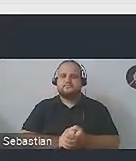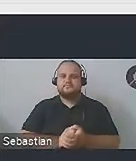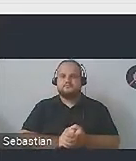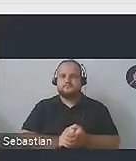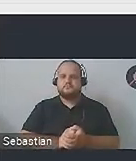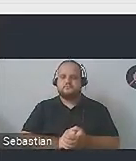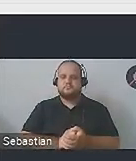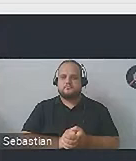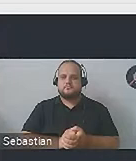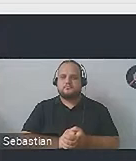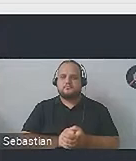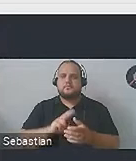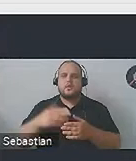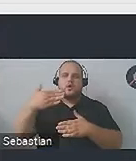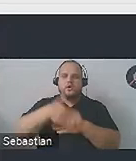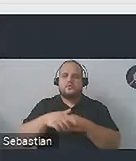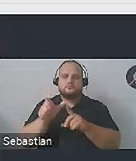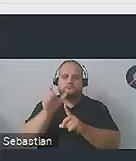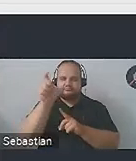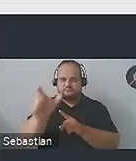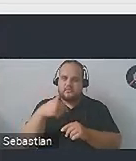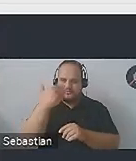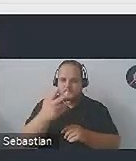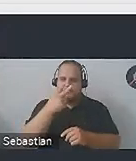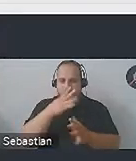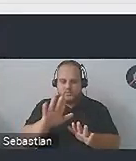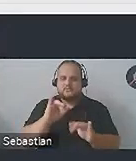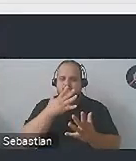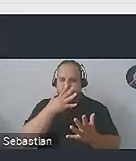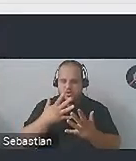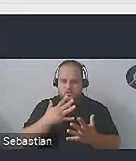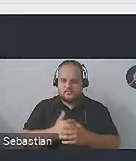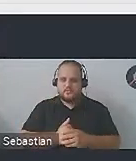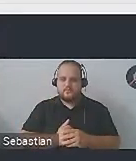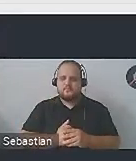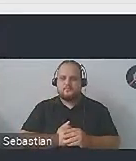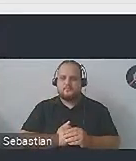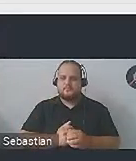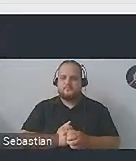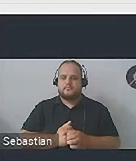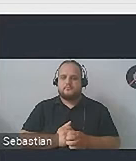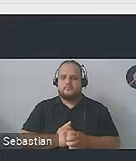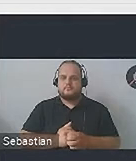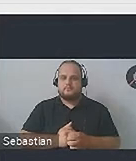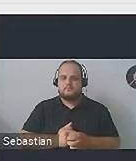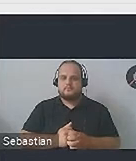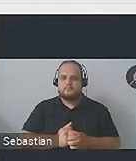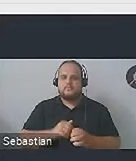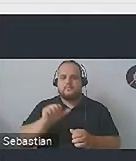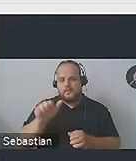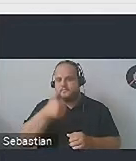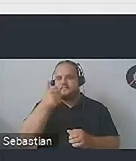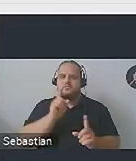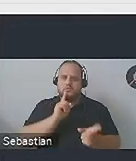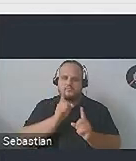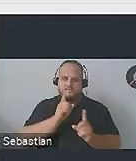Jeszcze na koniec wkleję Wam na czacie linka bezpośrednio do scenariusza, ale żebyście teraz się jeszcze nie rozpraszali, to najpierw sobie omówimy